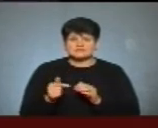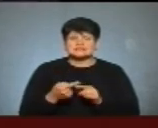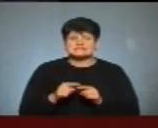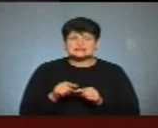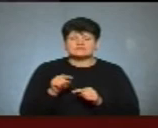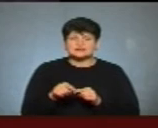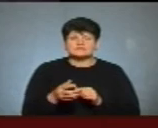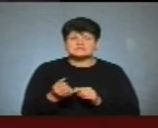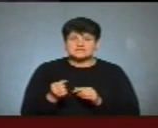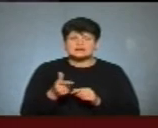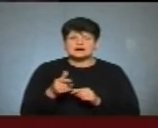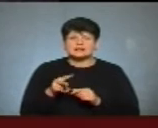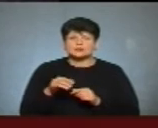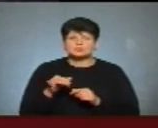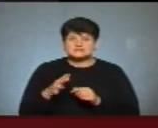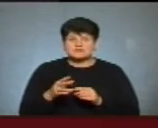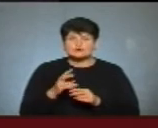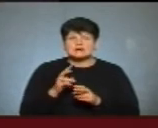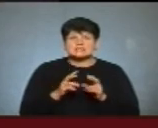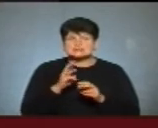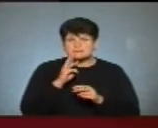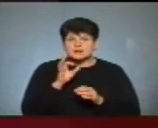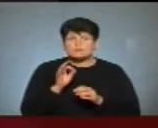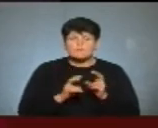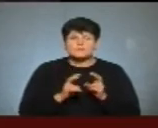галузеву зарплату по промисловості.